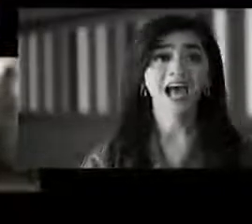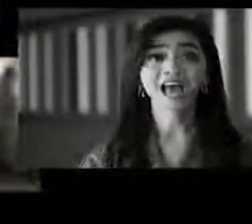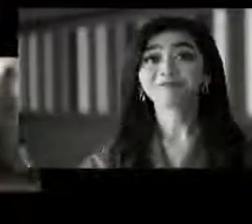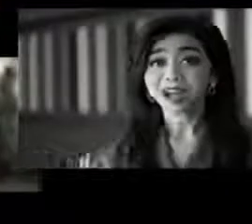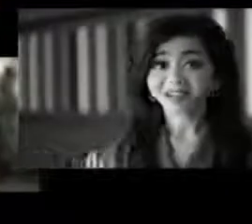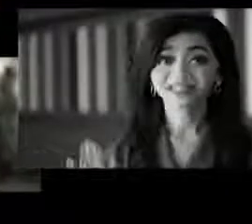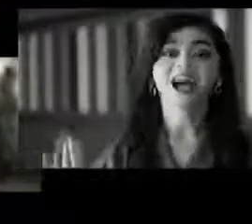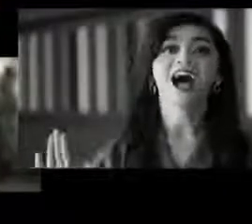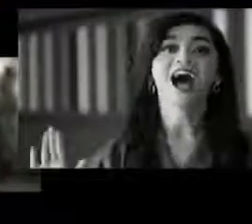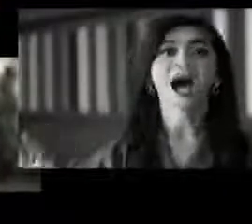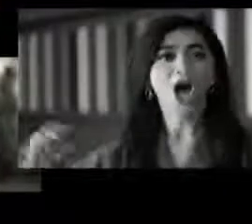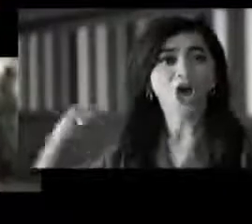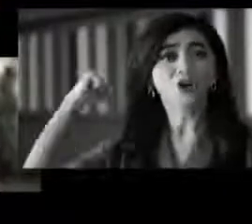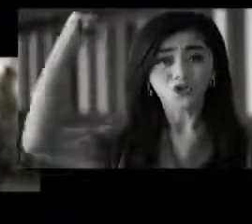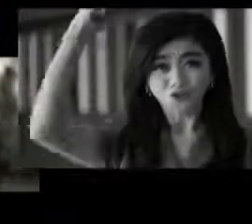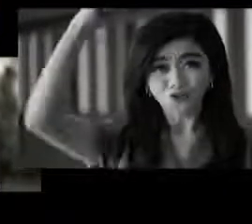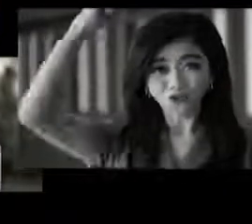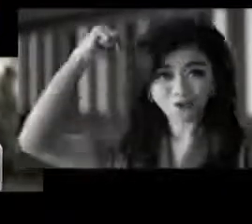Sampai